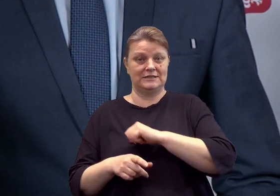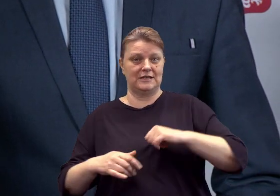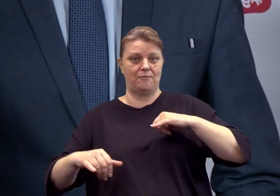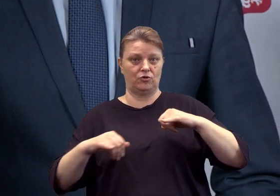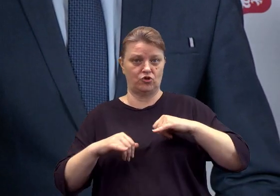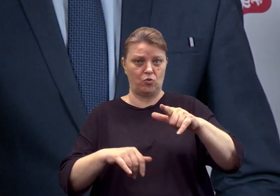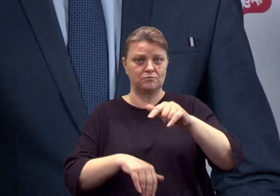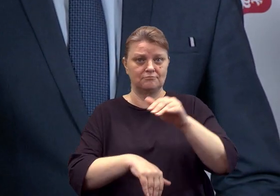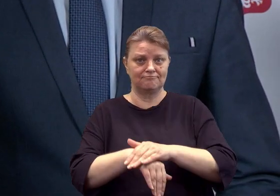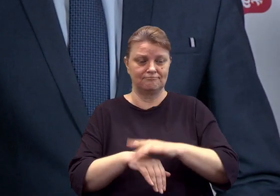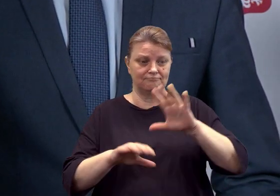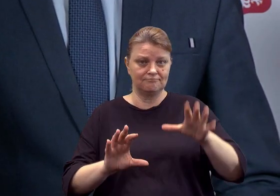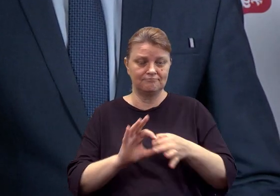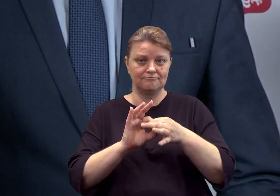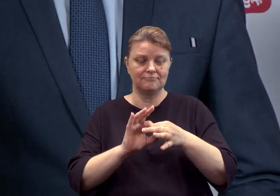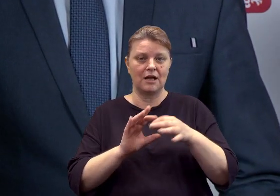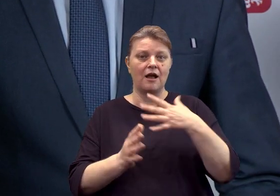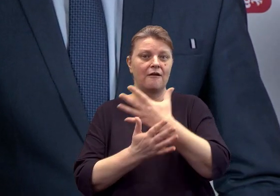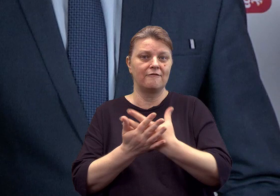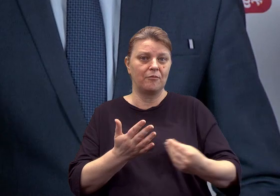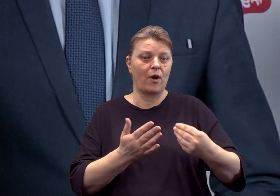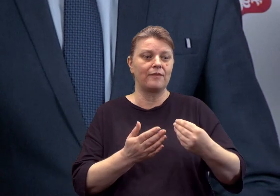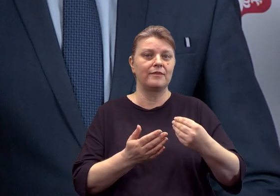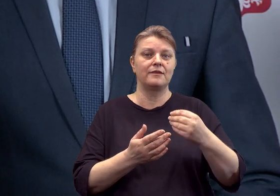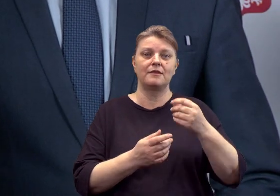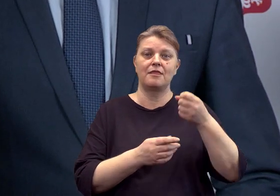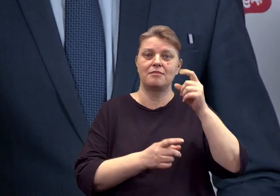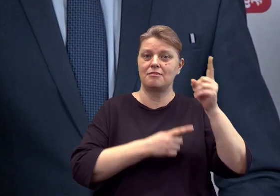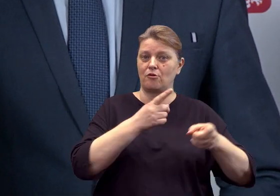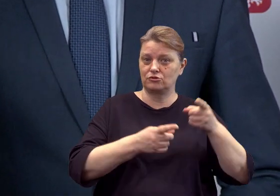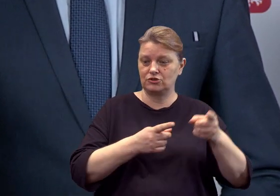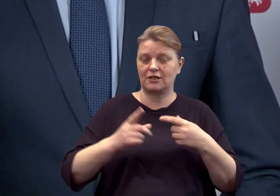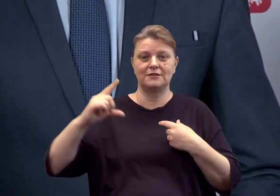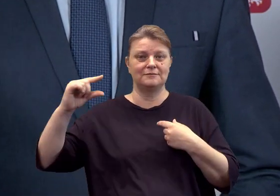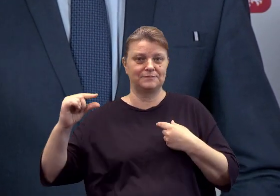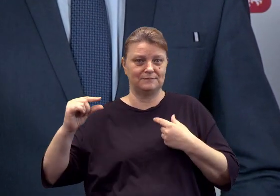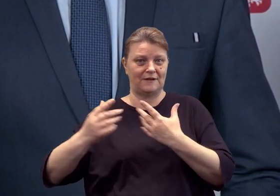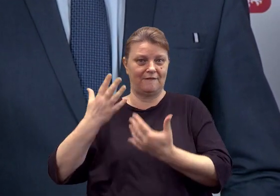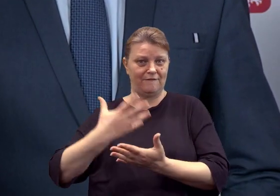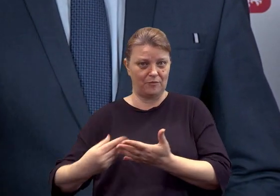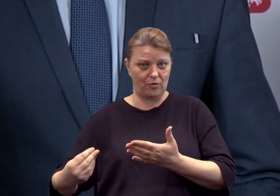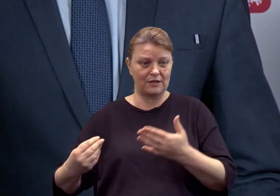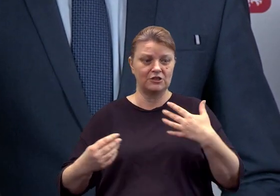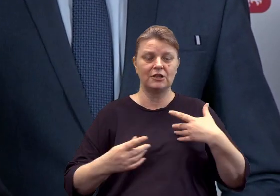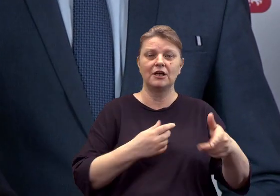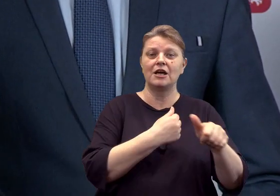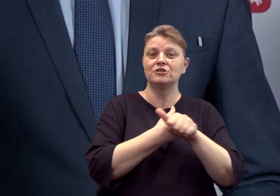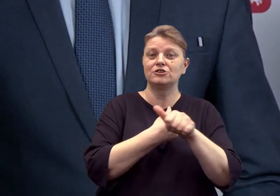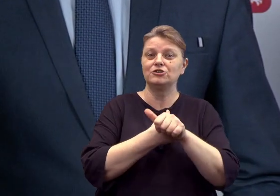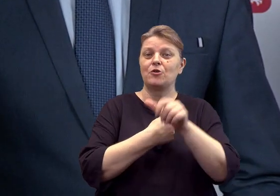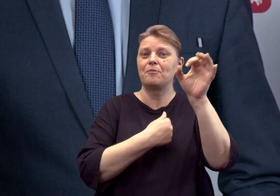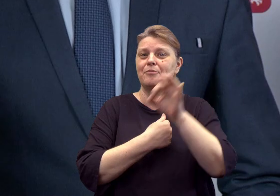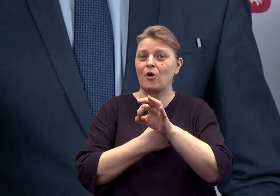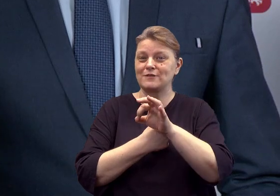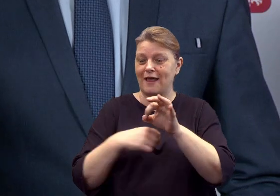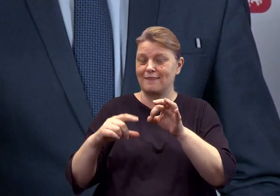na powiązanie wynagrodzenia nauczycielskiego z minimalnym wynagrodzeniem, to biorąc pod uwagę fakt 60-procentowego wzrostu